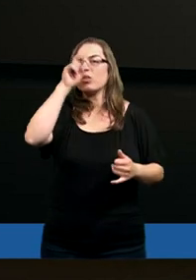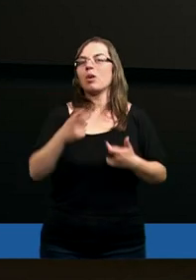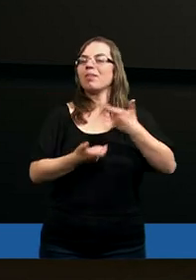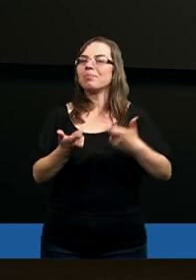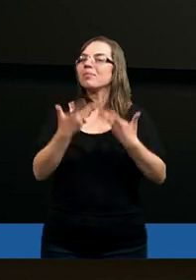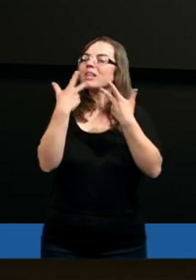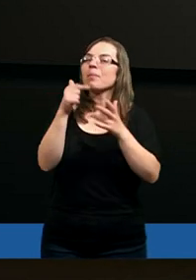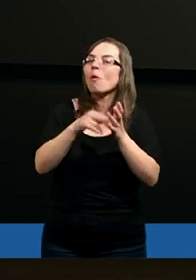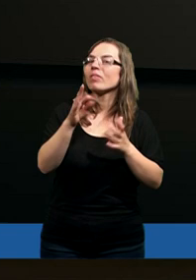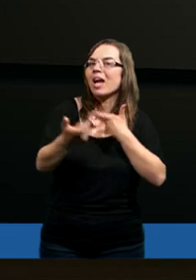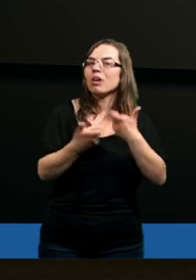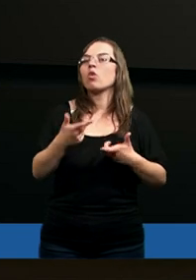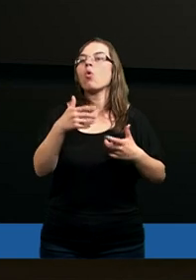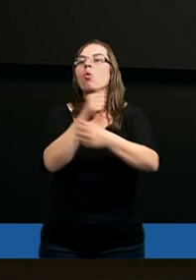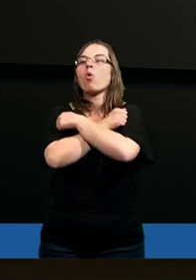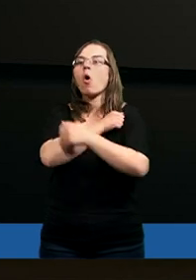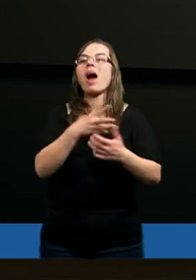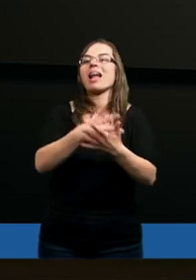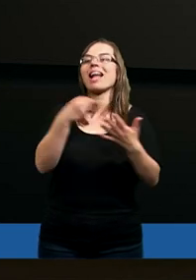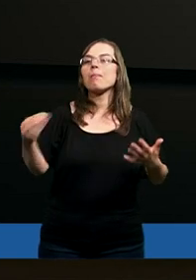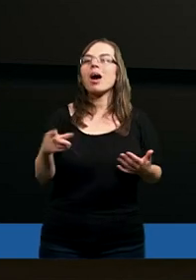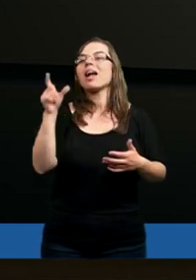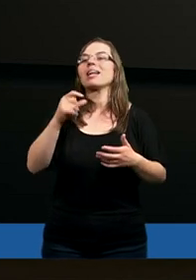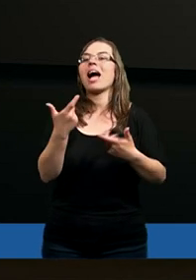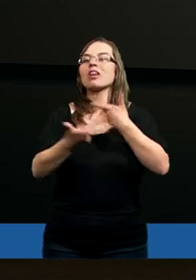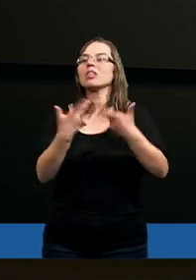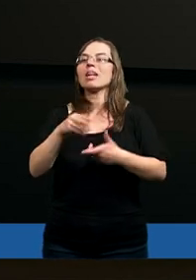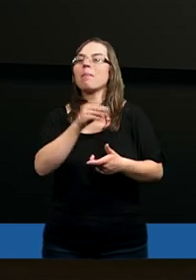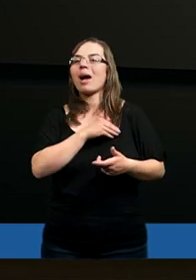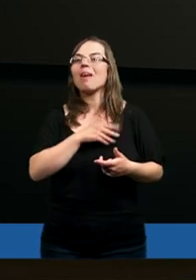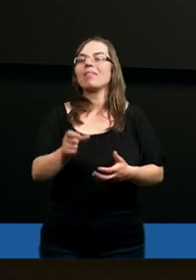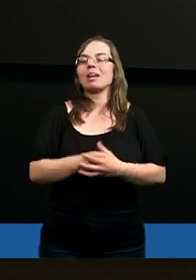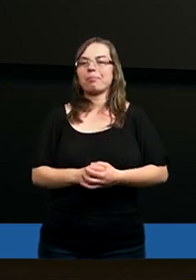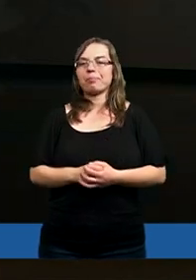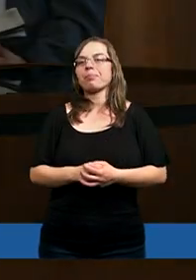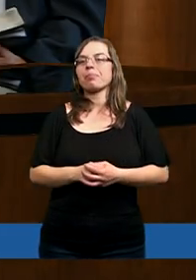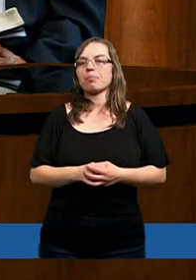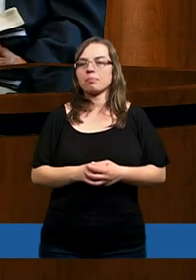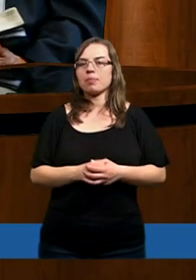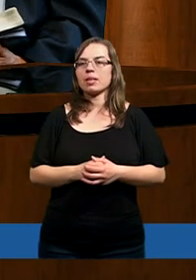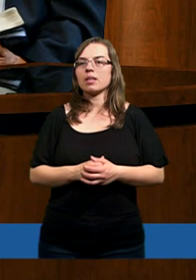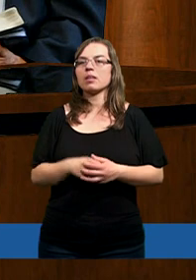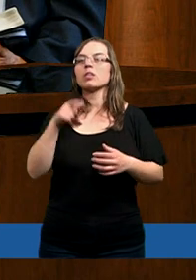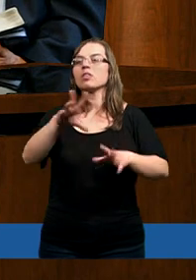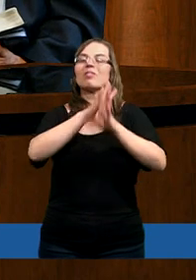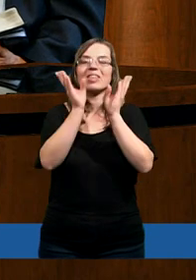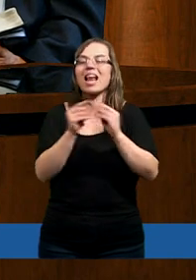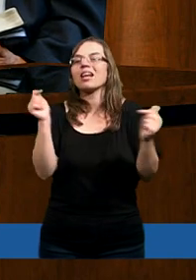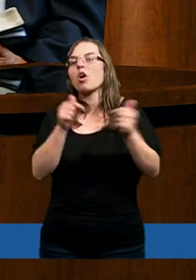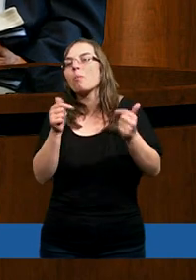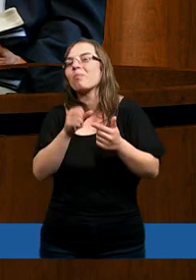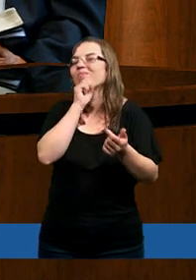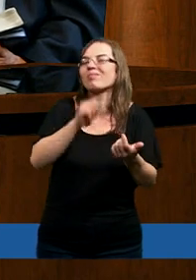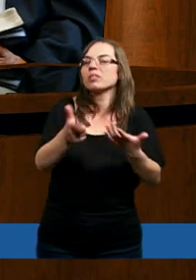Balaamie jest powiedziane, że ukochał zapłatę za czyny nieprawe. Dla pieniędzy, prawda? Wszelkie